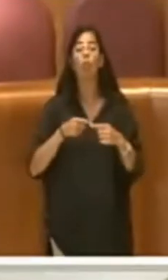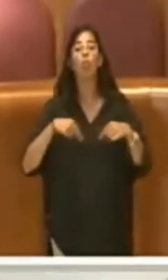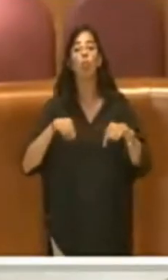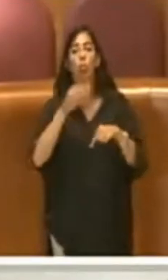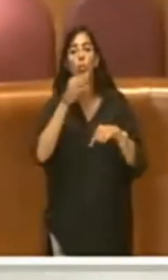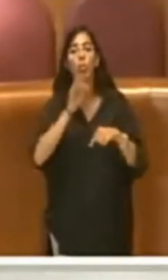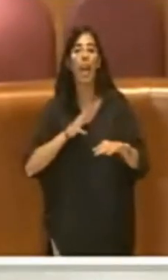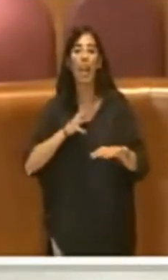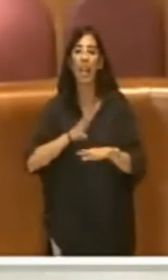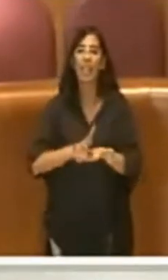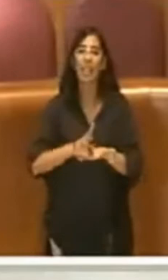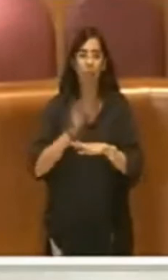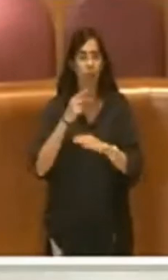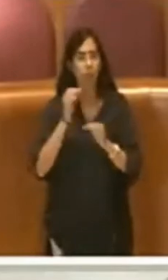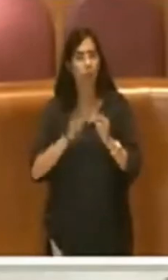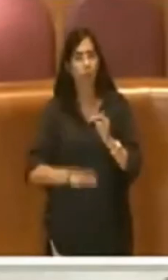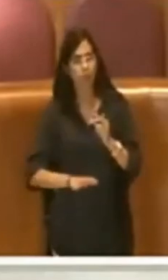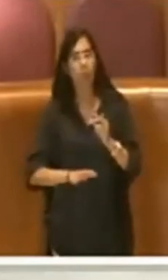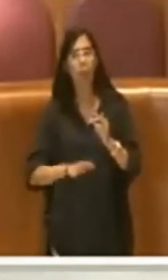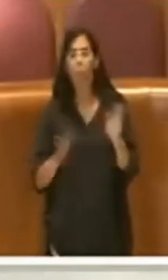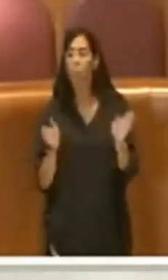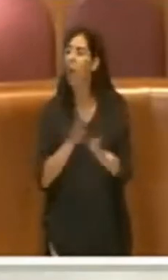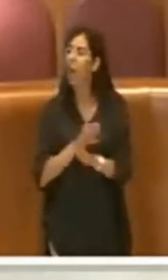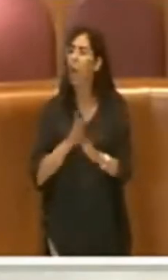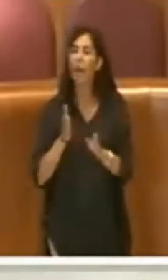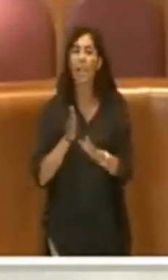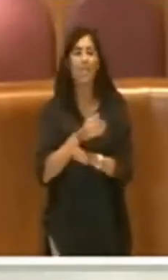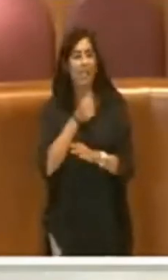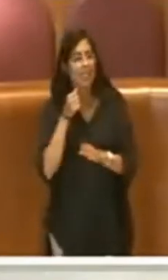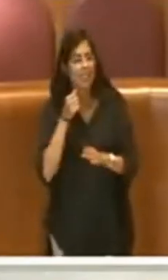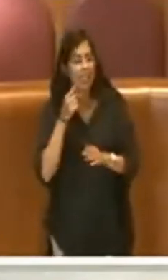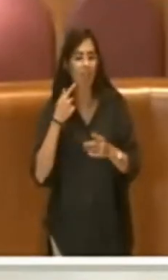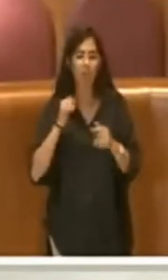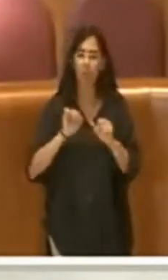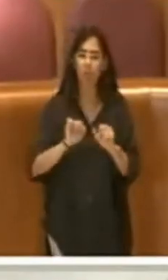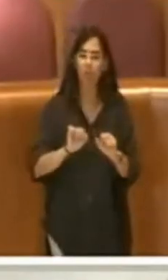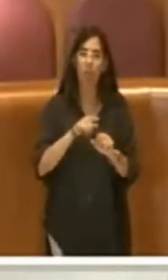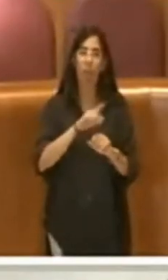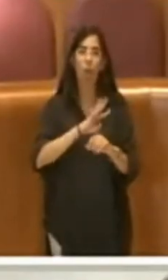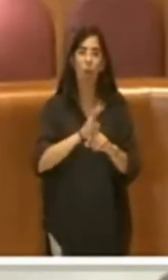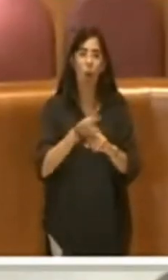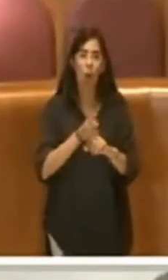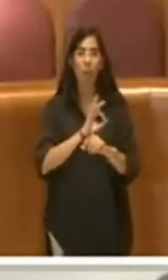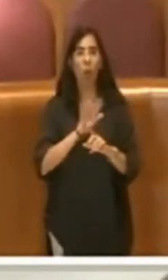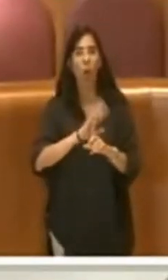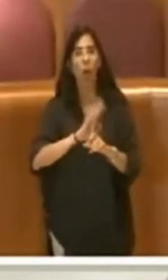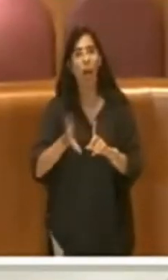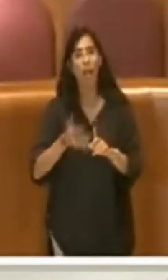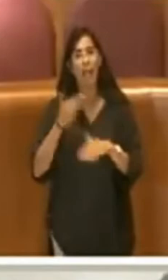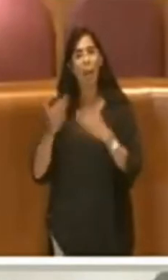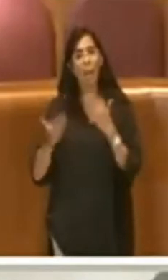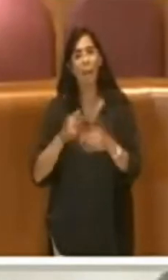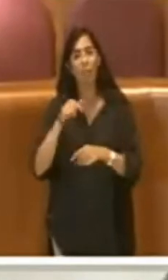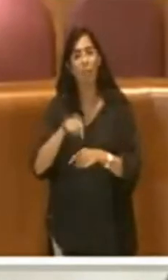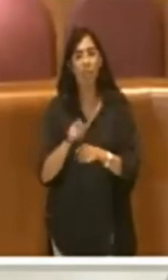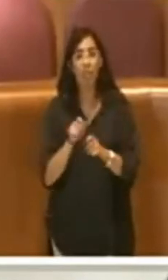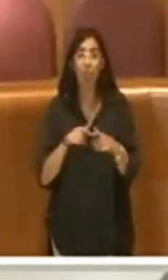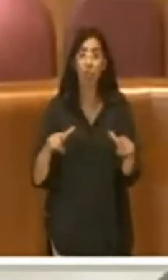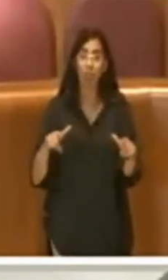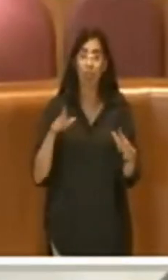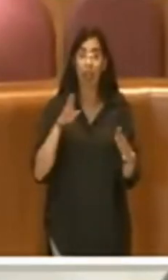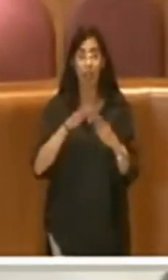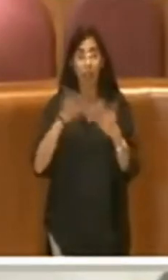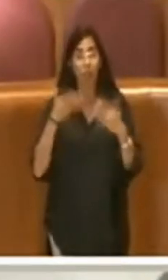tempestiva in tutte le attività di contrasto al Covid e tutte le emergenze che questa città ha dovuto